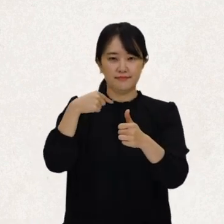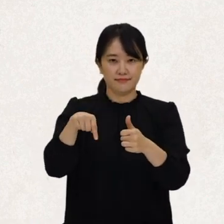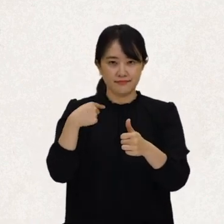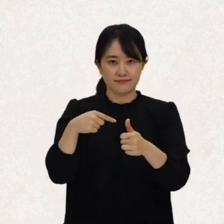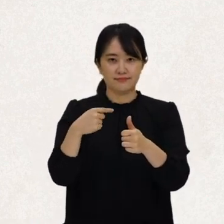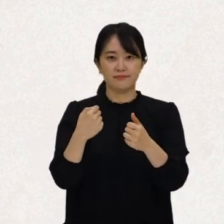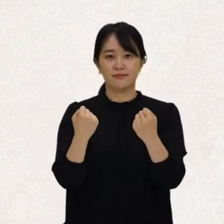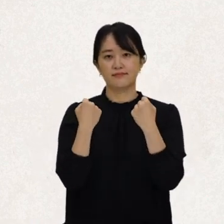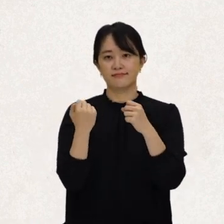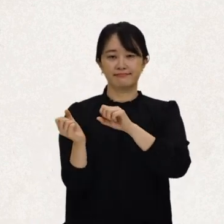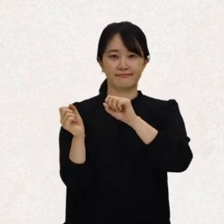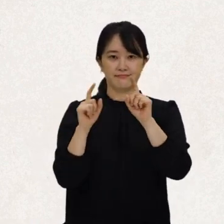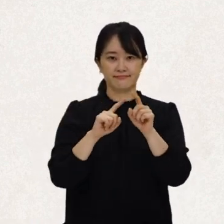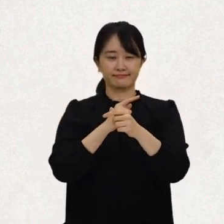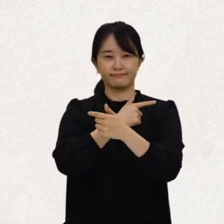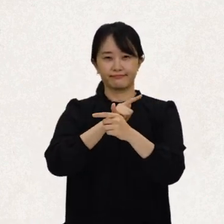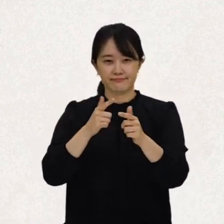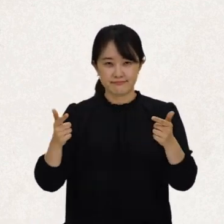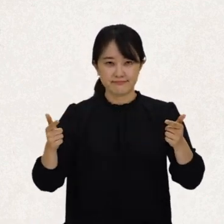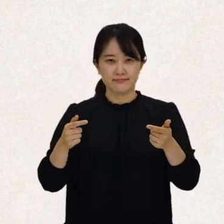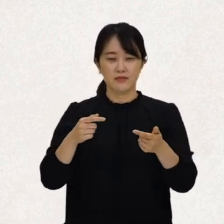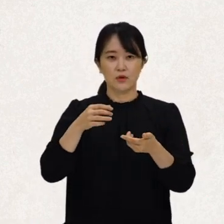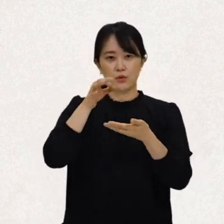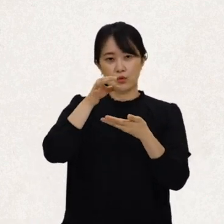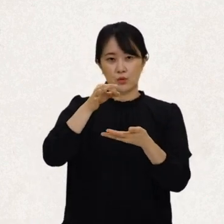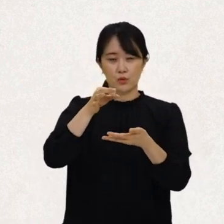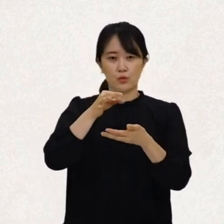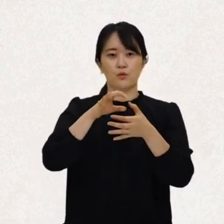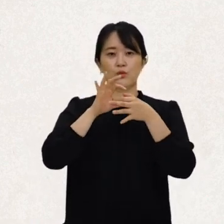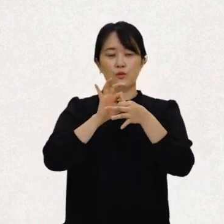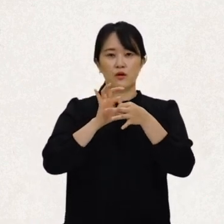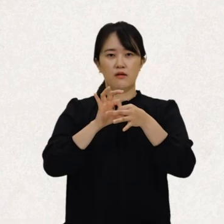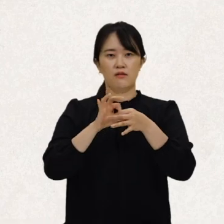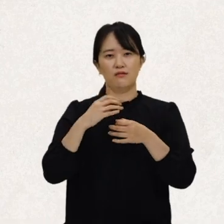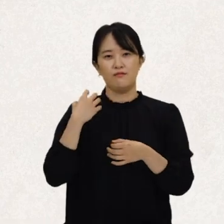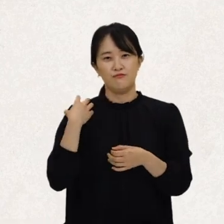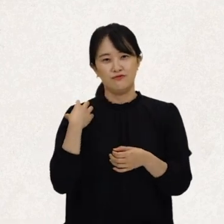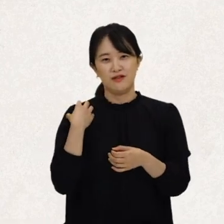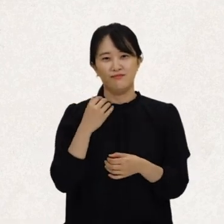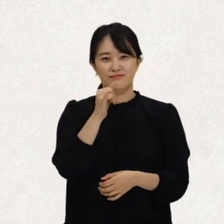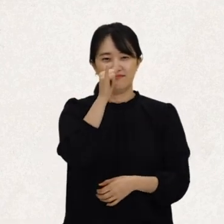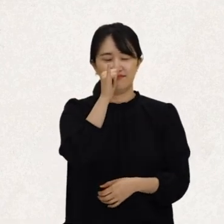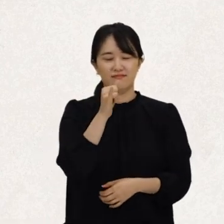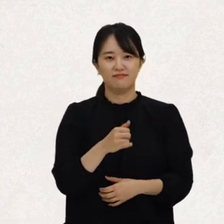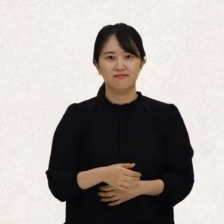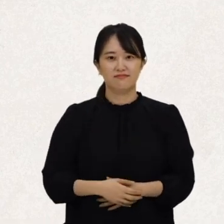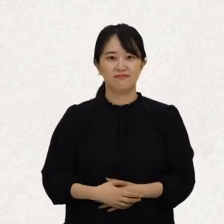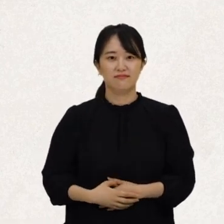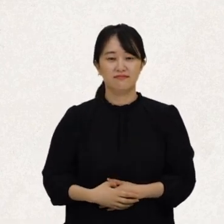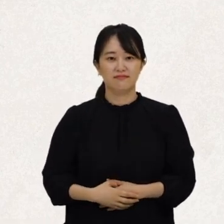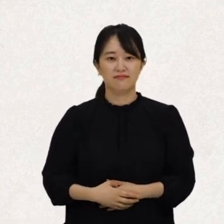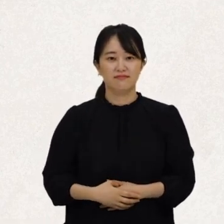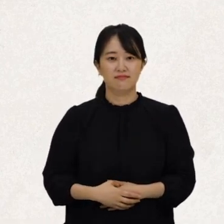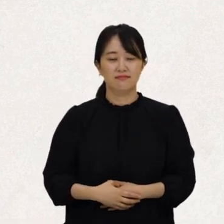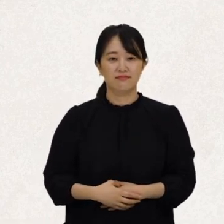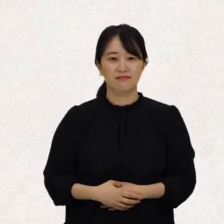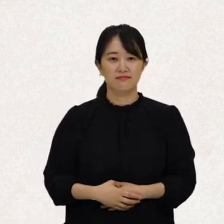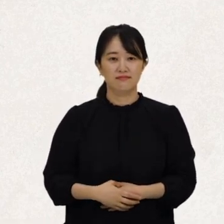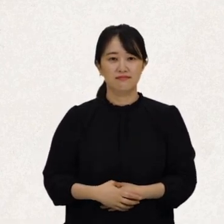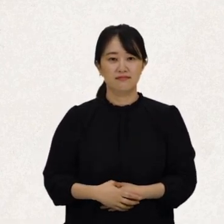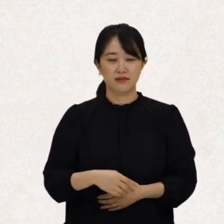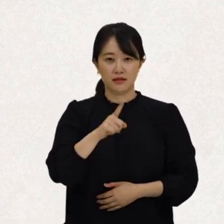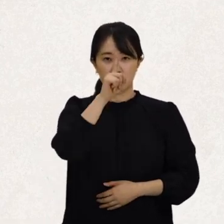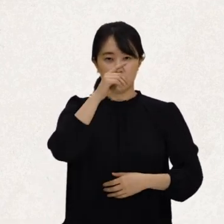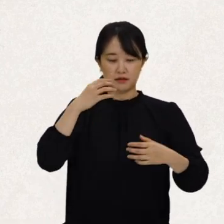건강, 재활 등과 같이 경제적 비용과 사회적 부담이 발생하는 분야가 있어요. 그럼에도 당사국